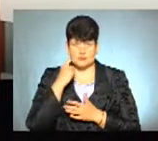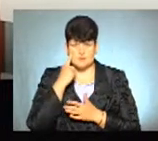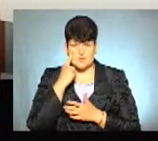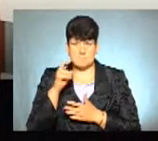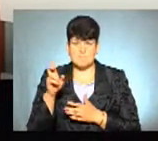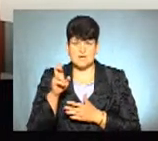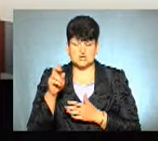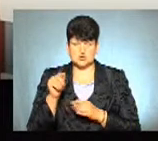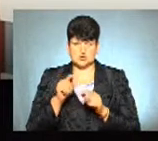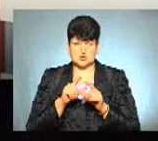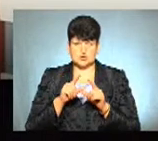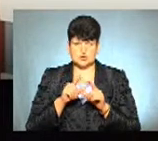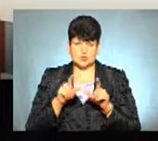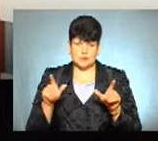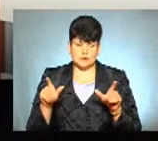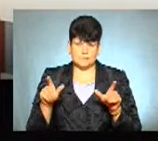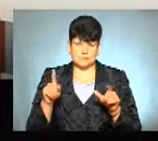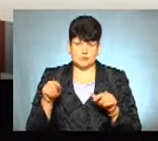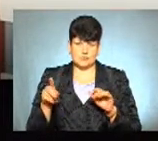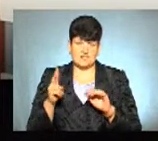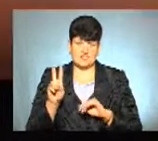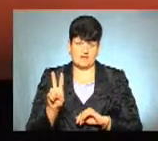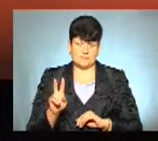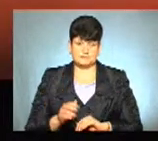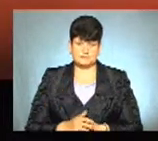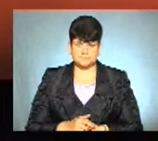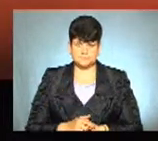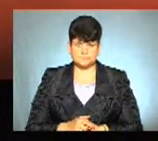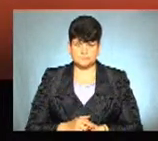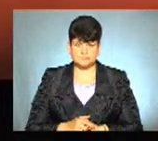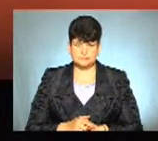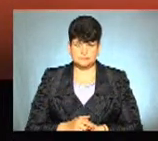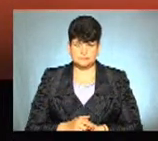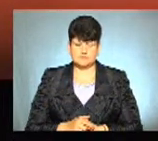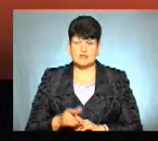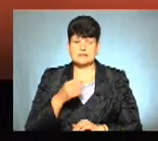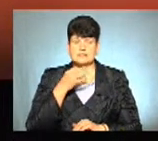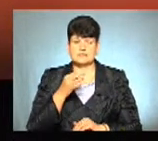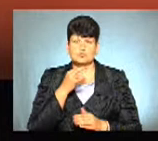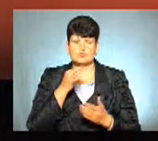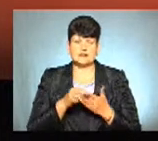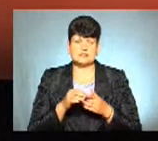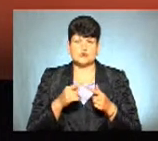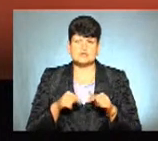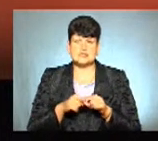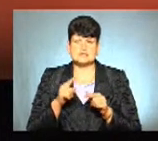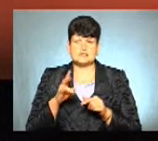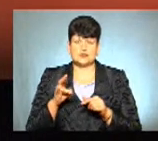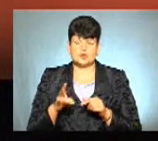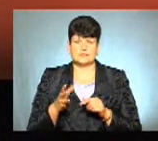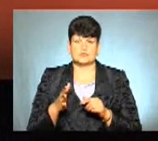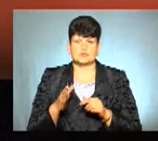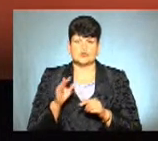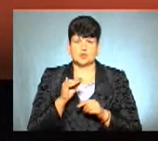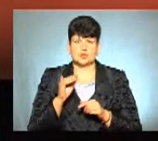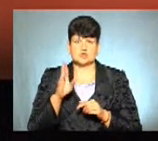Бережанської загальноосвітньої школи номер 2. Як повідомив відповідальний за організацію ЗНО на Тернопільщині Юрій Шанюк, це